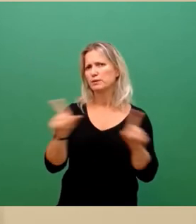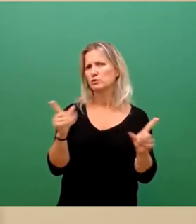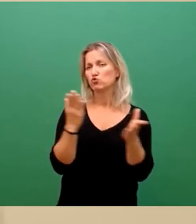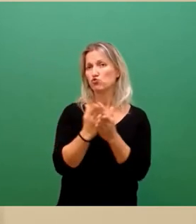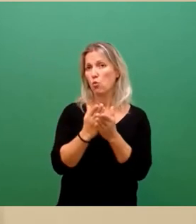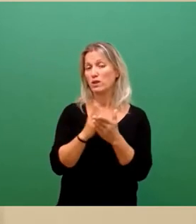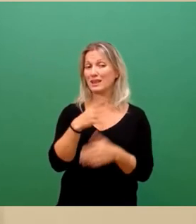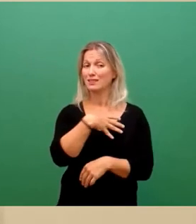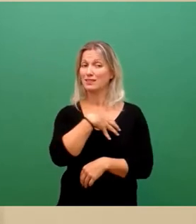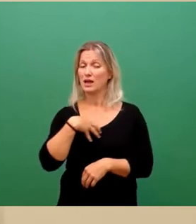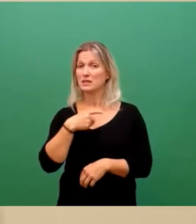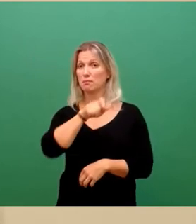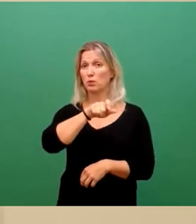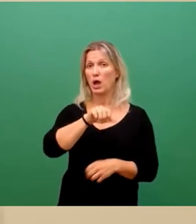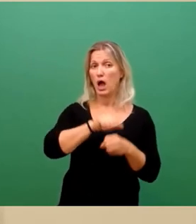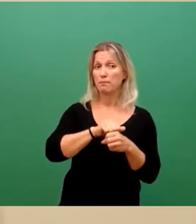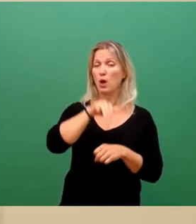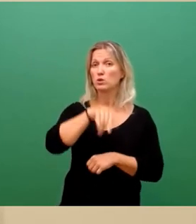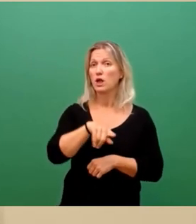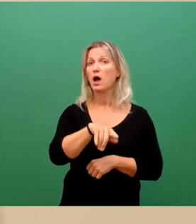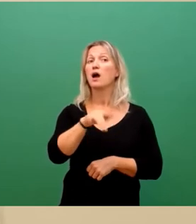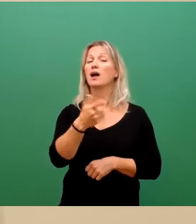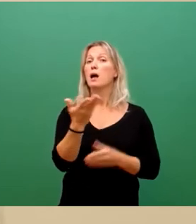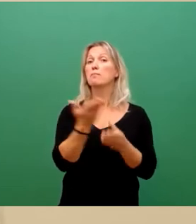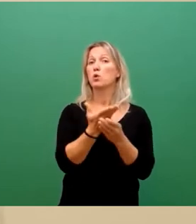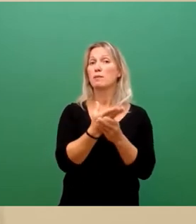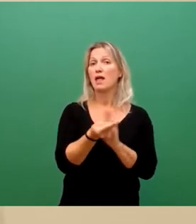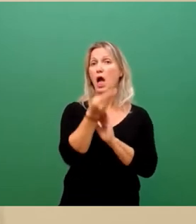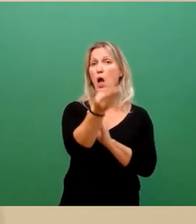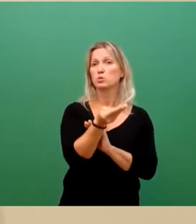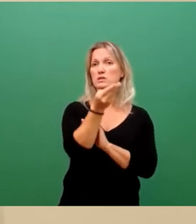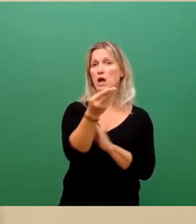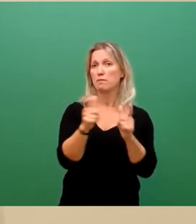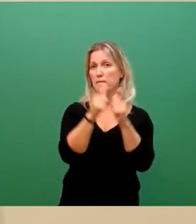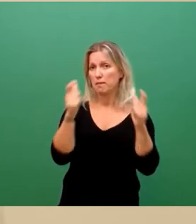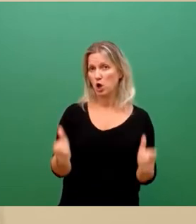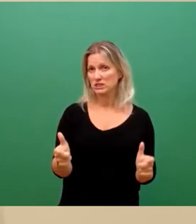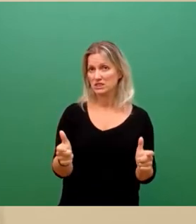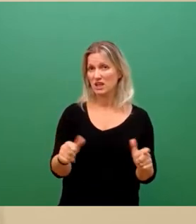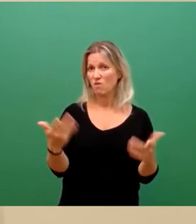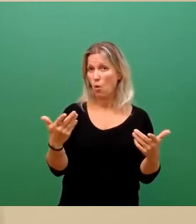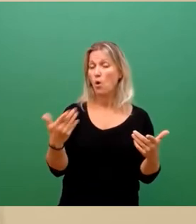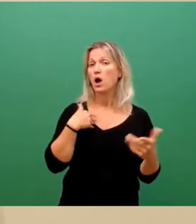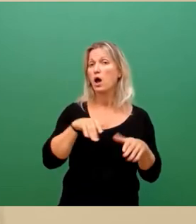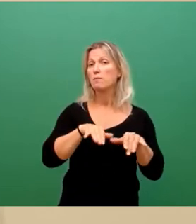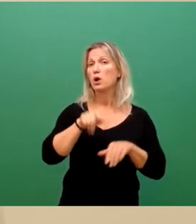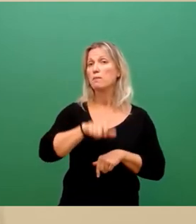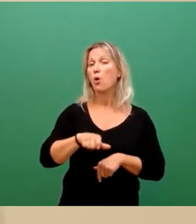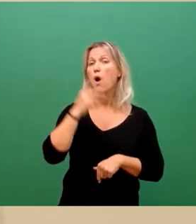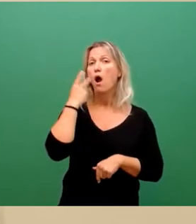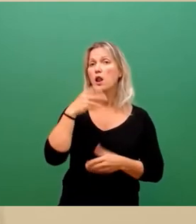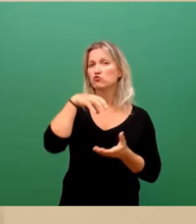Dresden außerdem über eine Dokumentenausgabebox. Diese befindet sich in den Räumen des Bürgerbüros Altstadt,